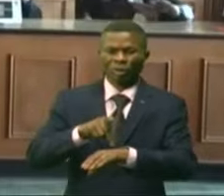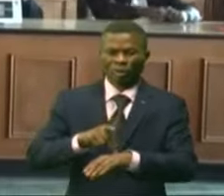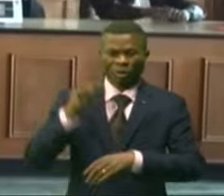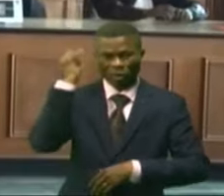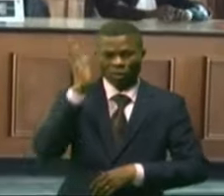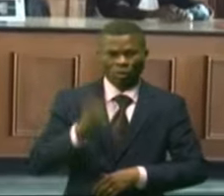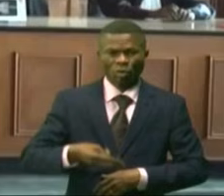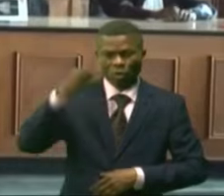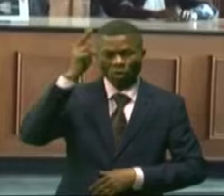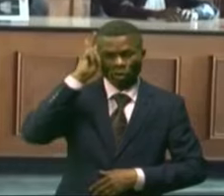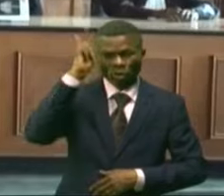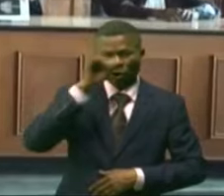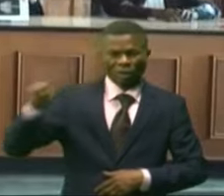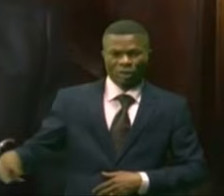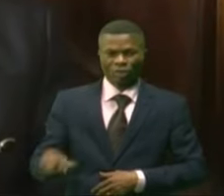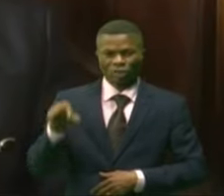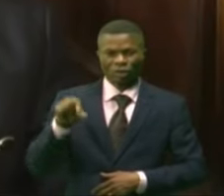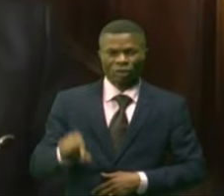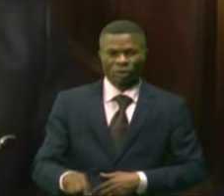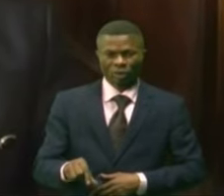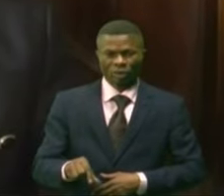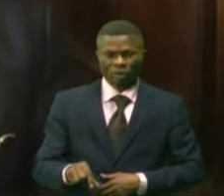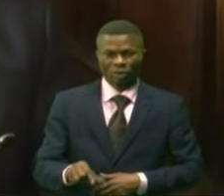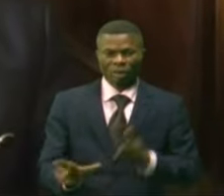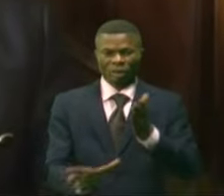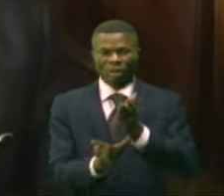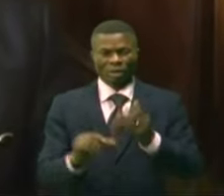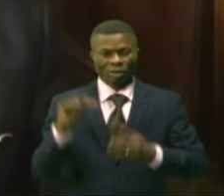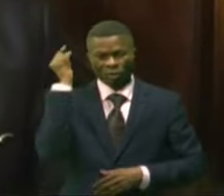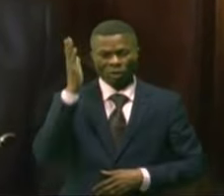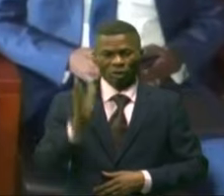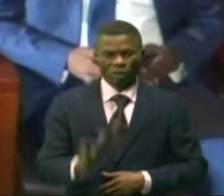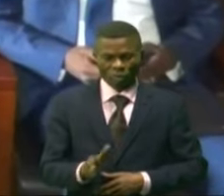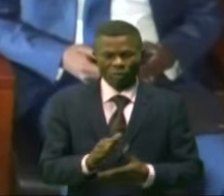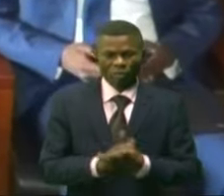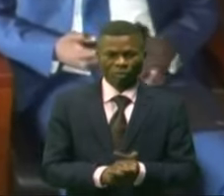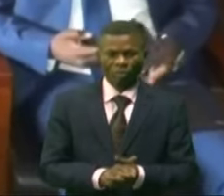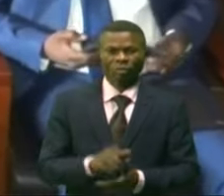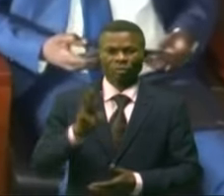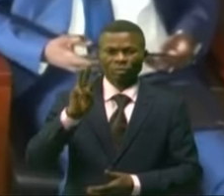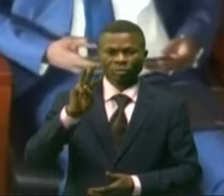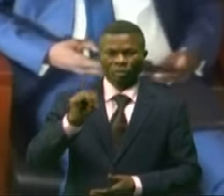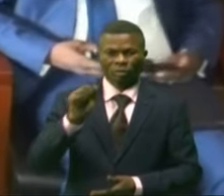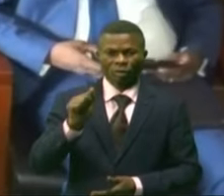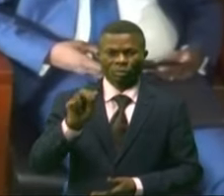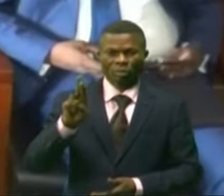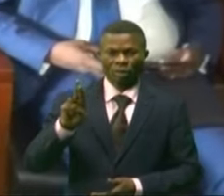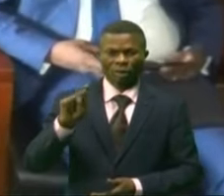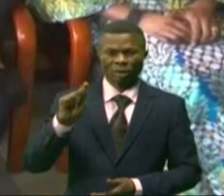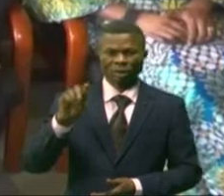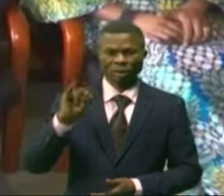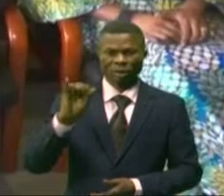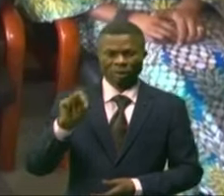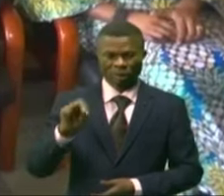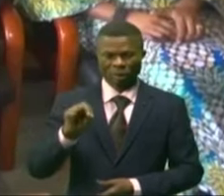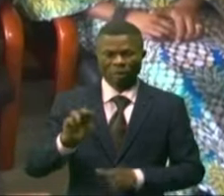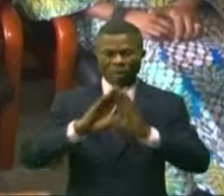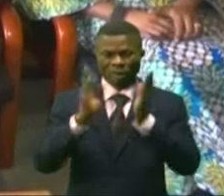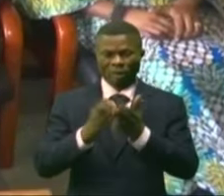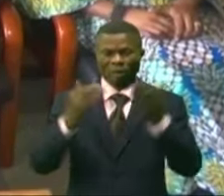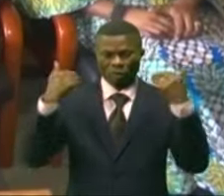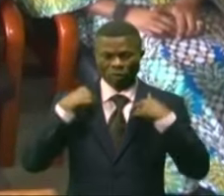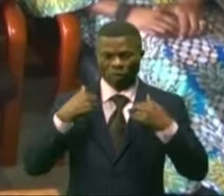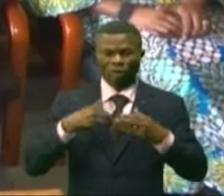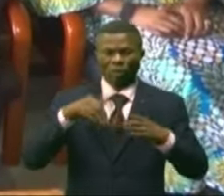gouverneur du Okatanga, Jacques Tiaboulakatoué, le vice-gouverneur Martin Kazembe Choula, ainsi que tous les membres du gouvernement provincial, étaient à la cour d